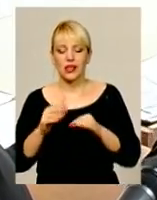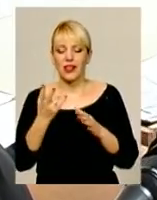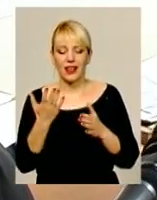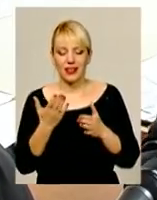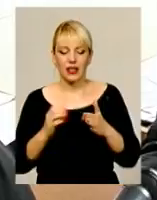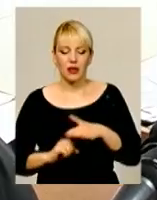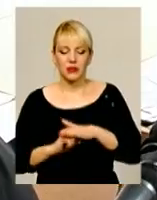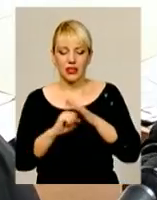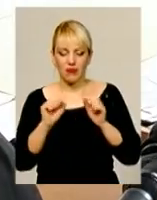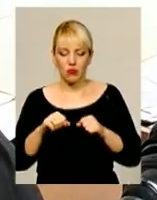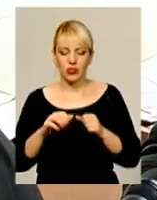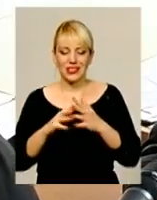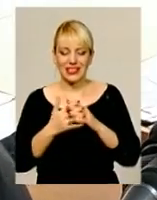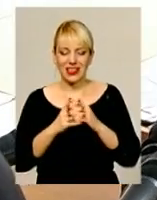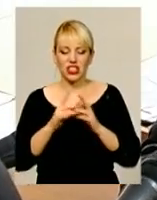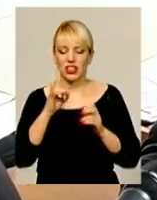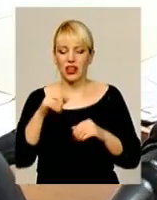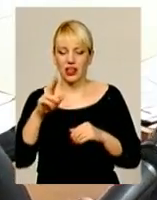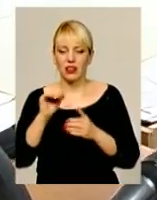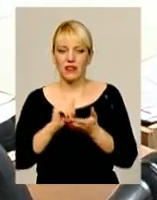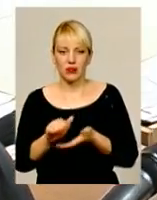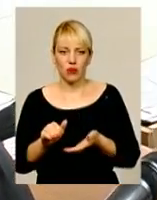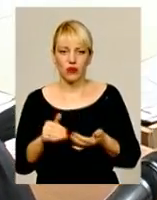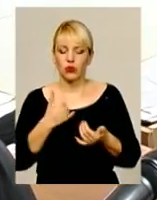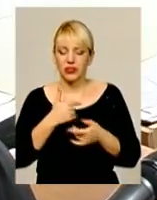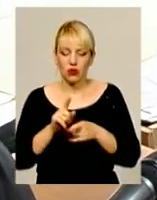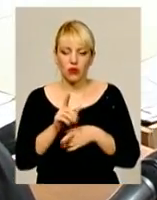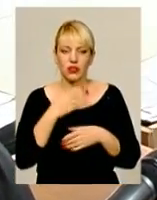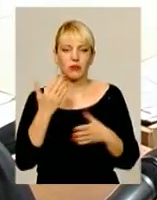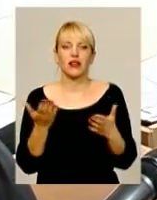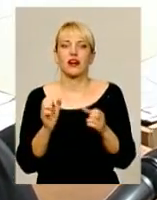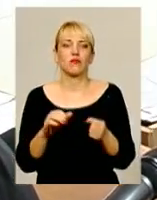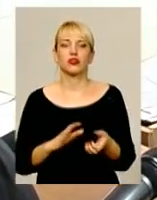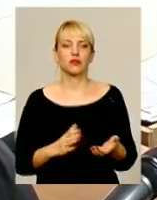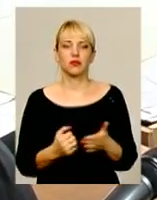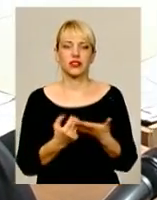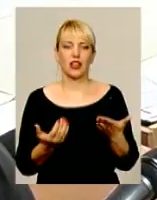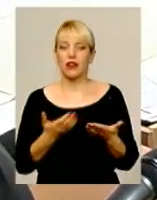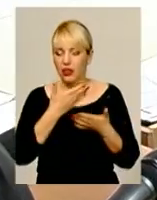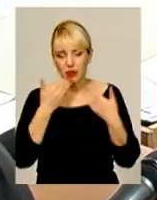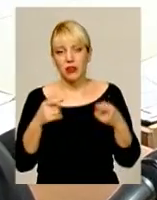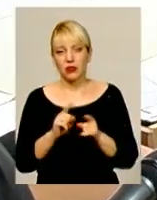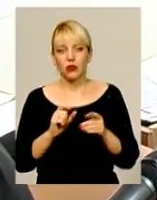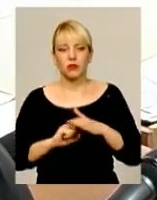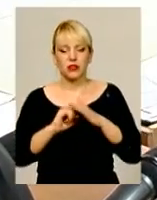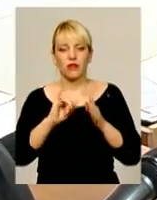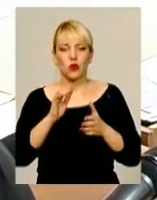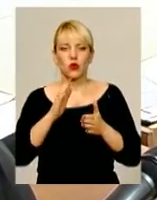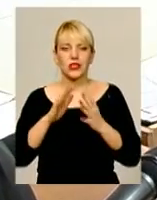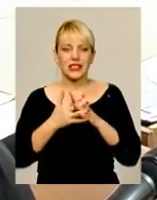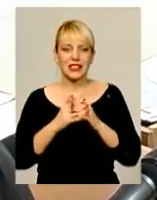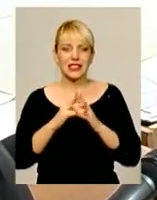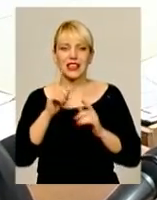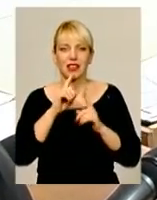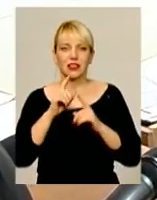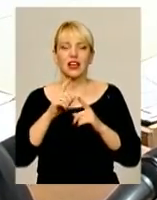може селищна рада відмовити? Ну, нема власнику, яка може бути підстава ще. Нема такої підстави в сільській раді відмовити